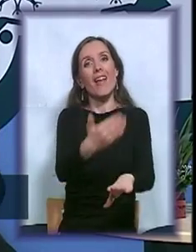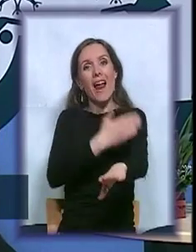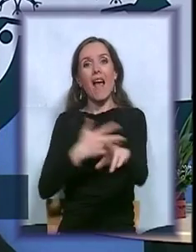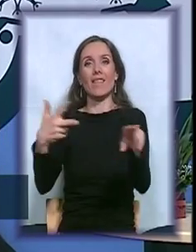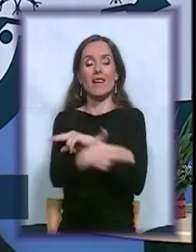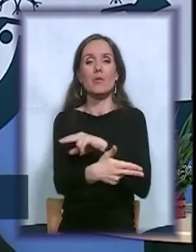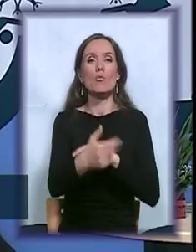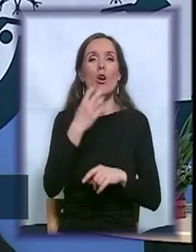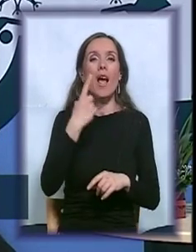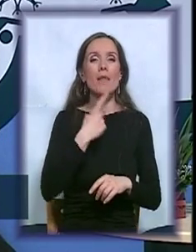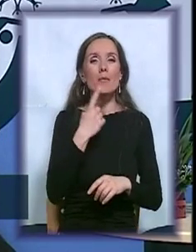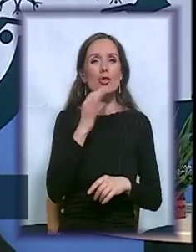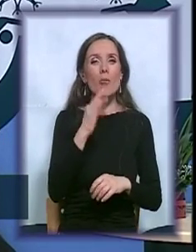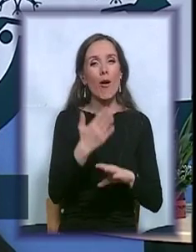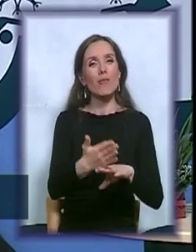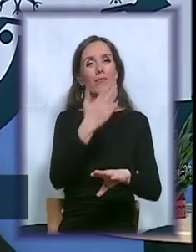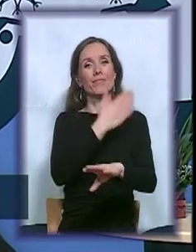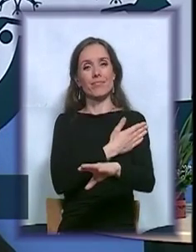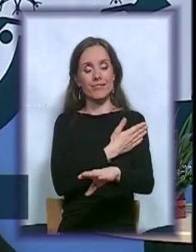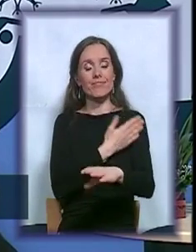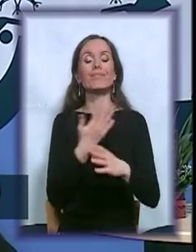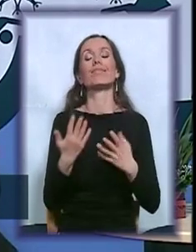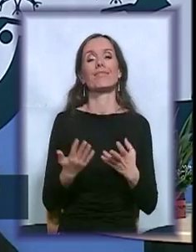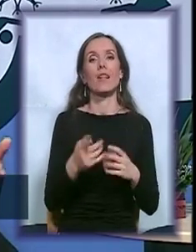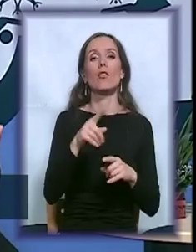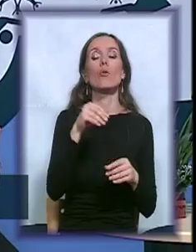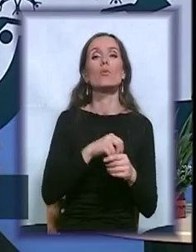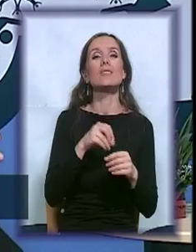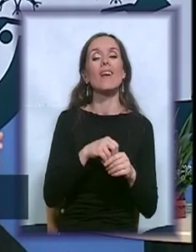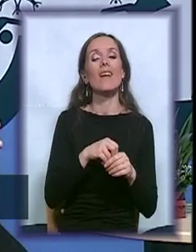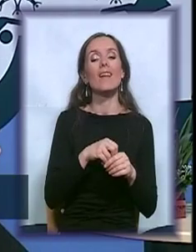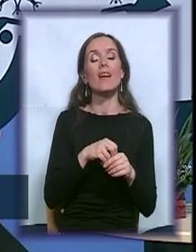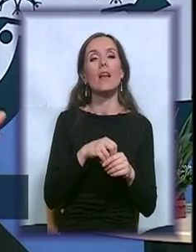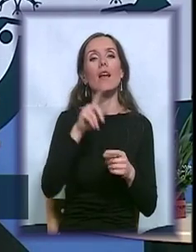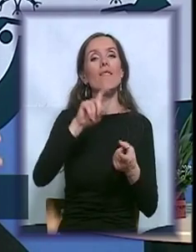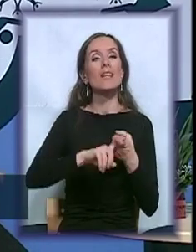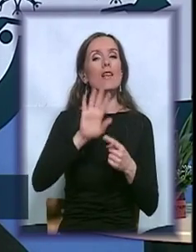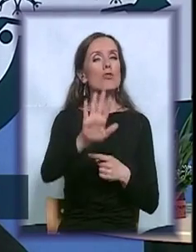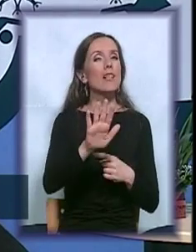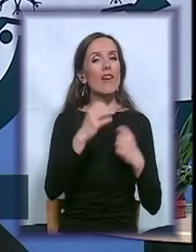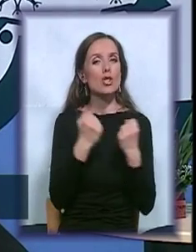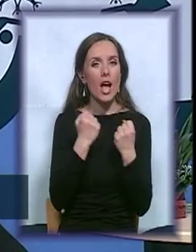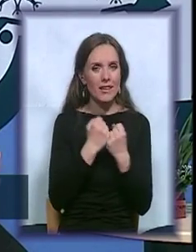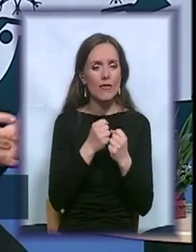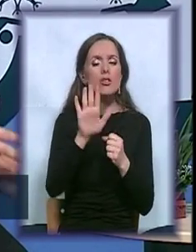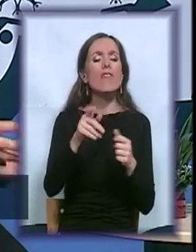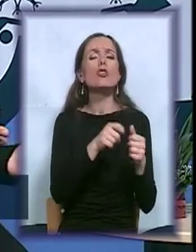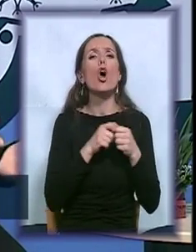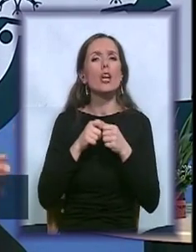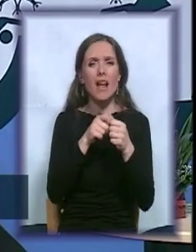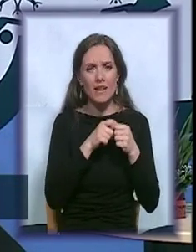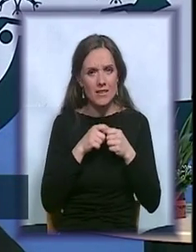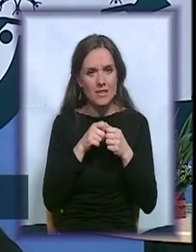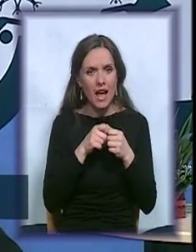govorimo ranije, govorimo o onome što jeste zapravo sve, kroz vaše aktivnosti. Čime se još bavite u organizaciji, osim